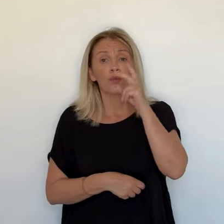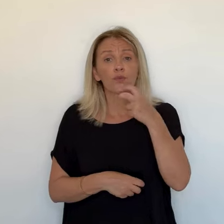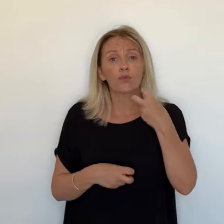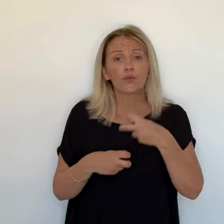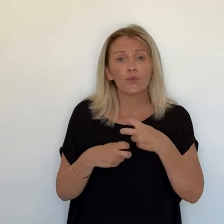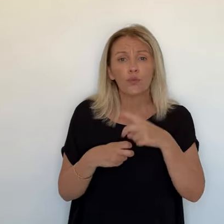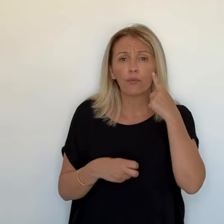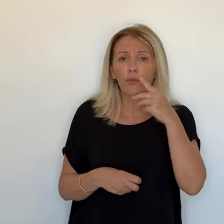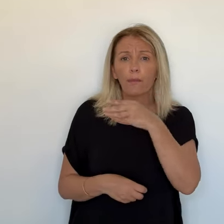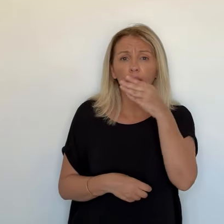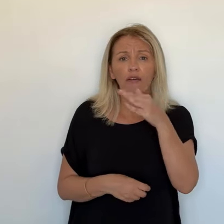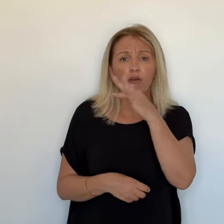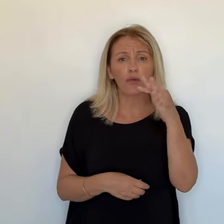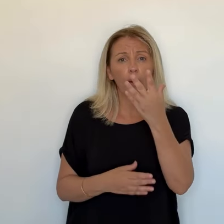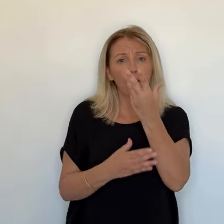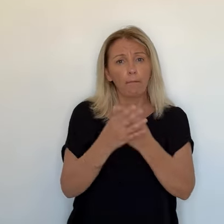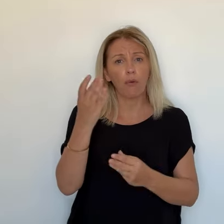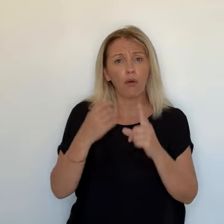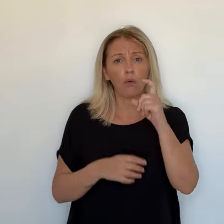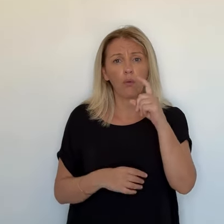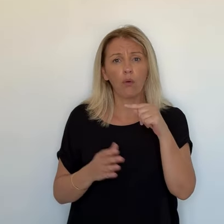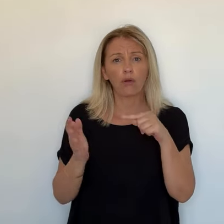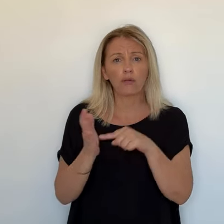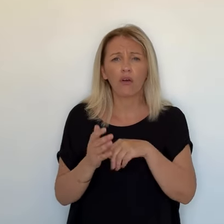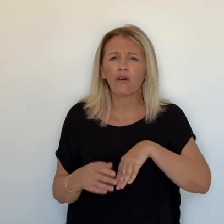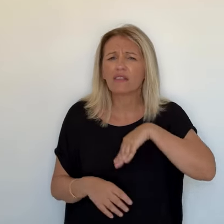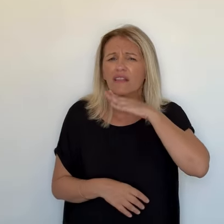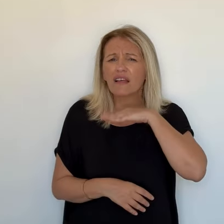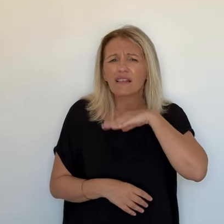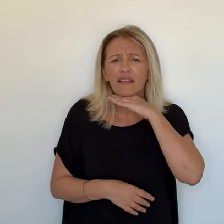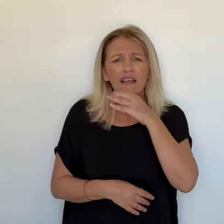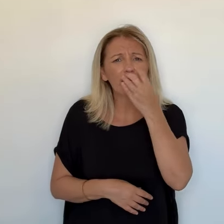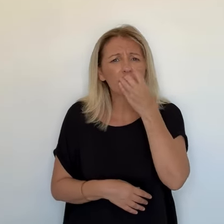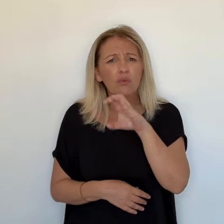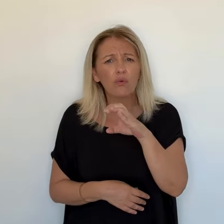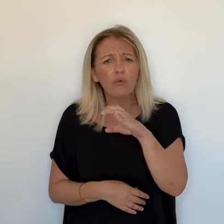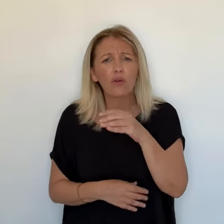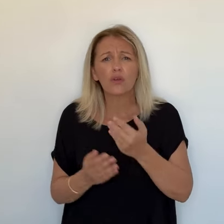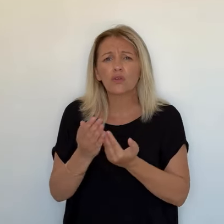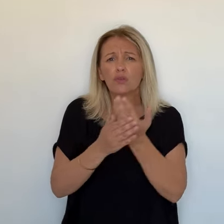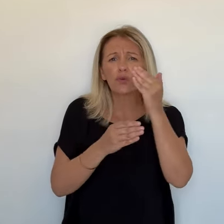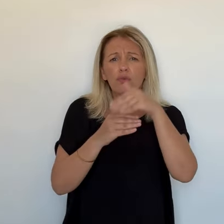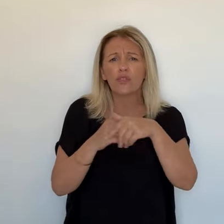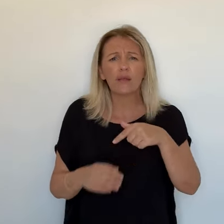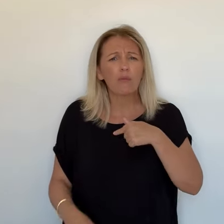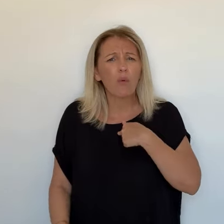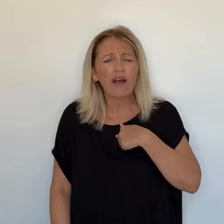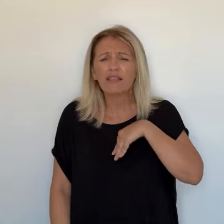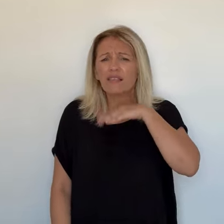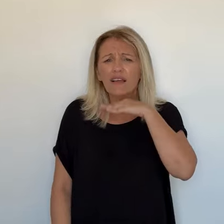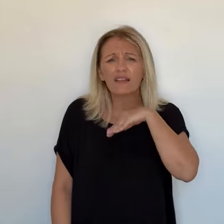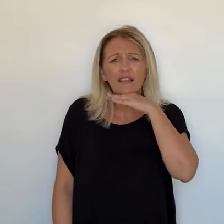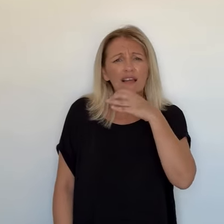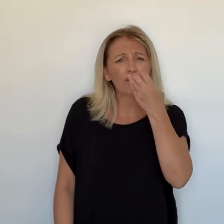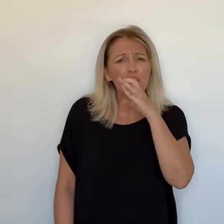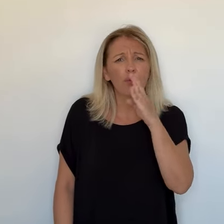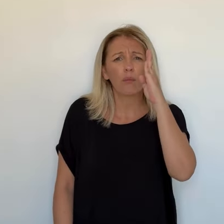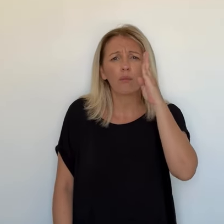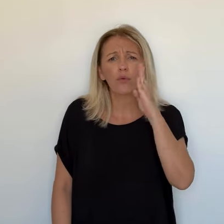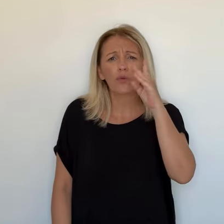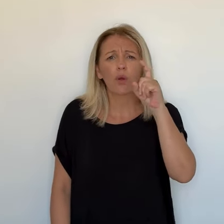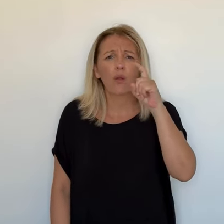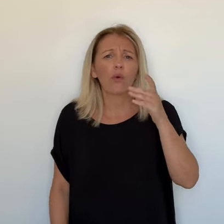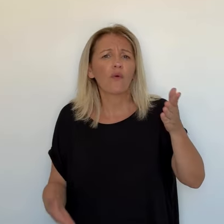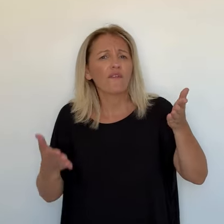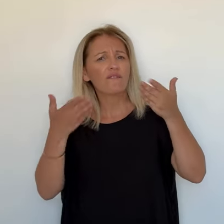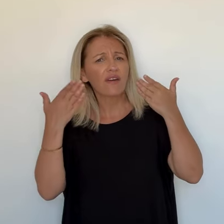petite bassine d'appoint qui sert aux besoins les plus urgents. Pour cette habitante, le plus difficile n'est pas l'organisation, mais le manque d'eau aux heures les